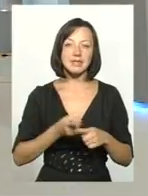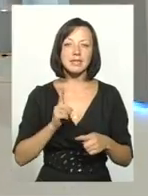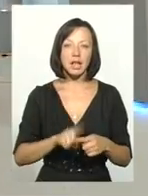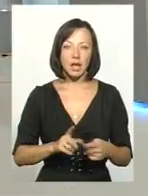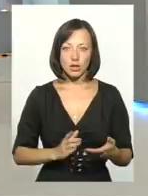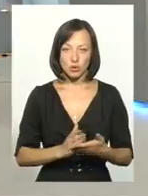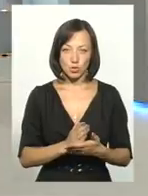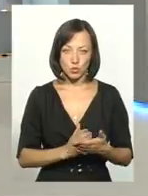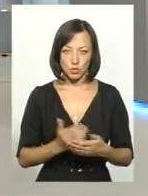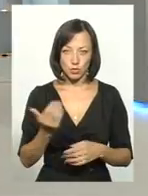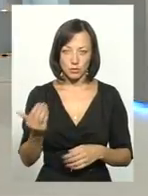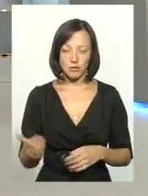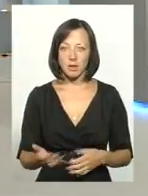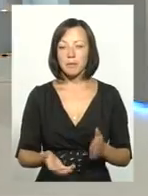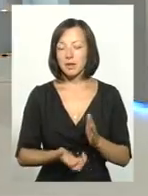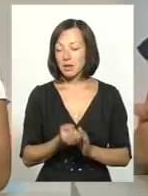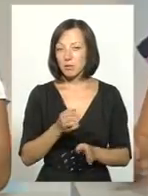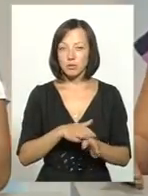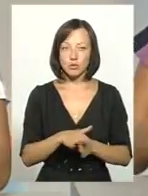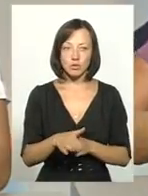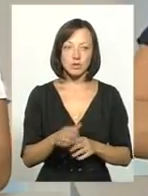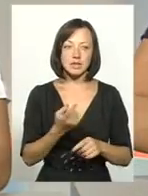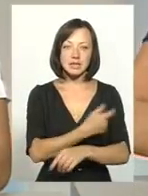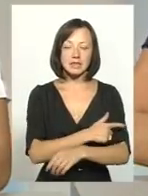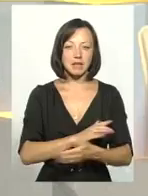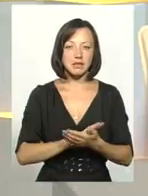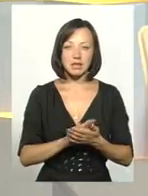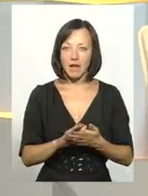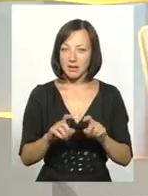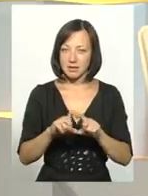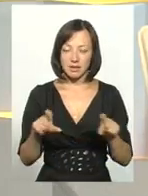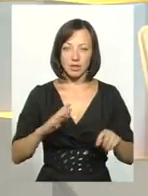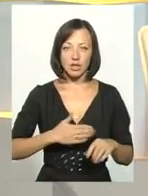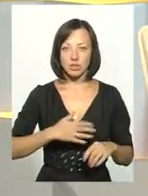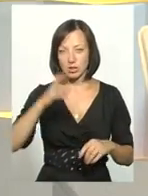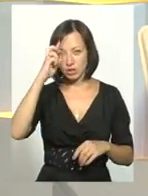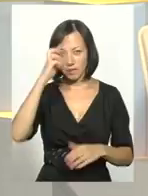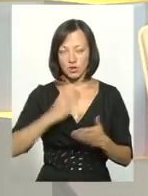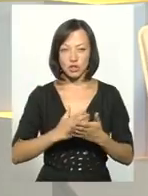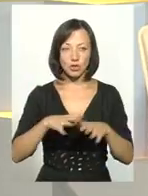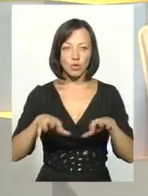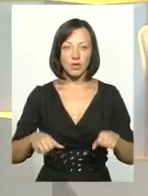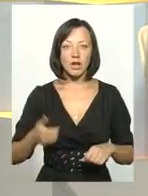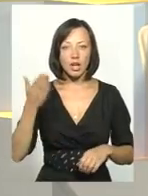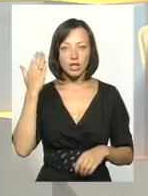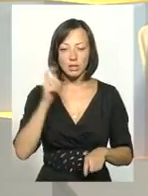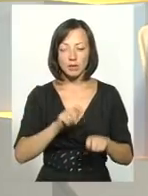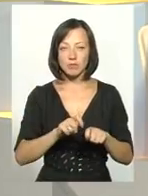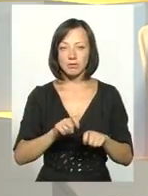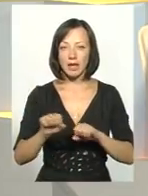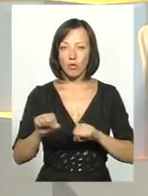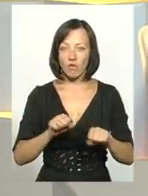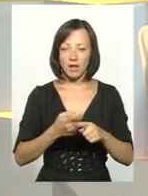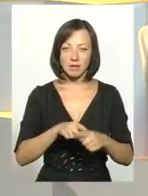служби. От тут підтримую абсолютно, що санстанція вона... наші державні чиновники, які раніше курували ці питання, не